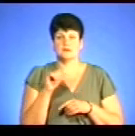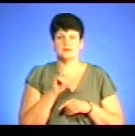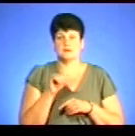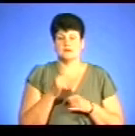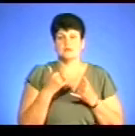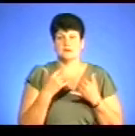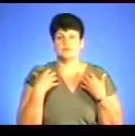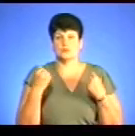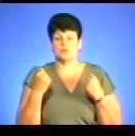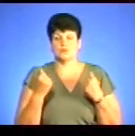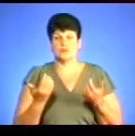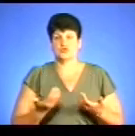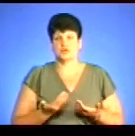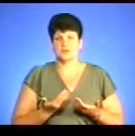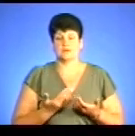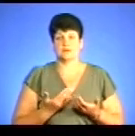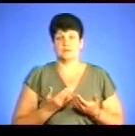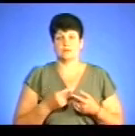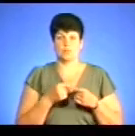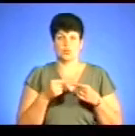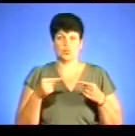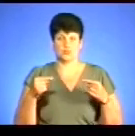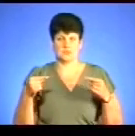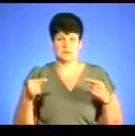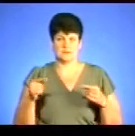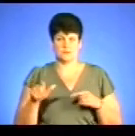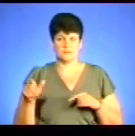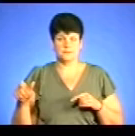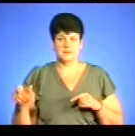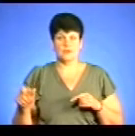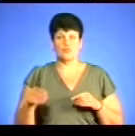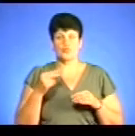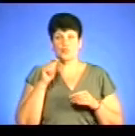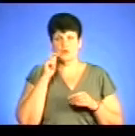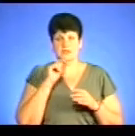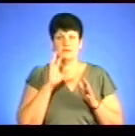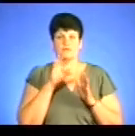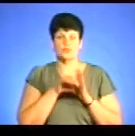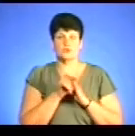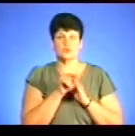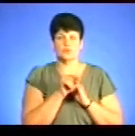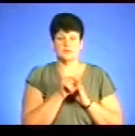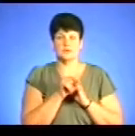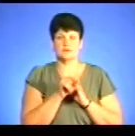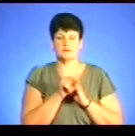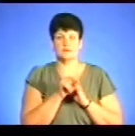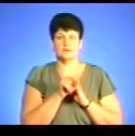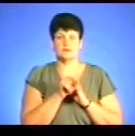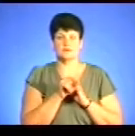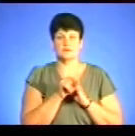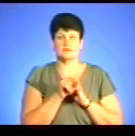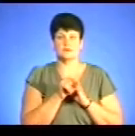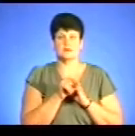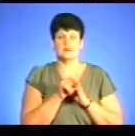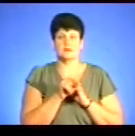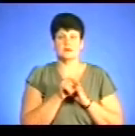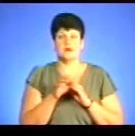населення продуктів. В Україні до таких товарів віднесено наступні види. Це, як ви знаєте, той